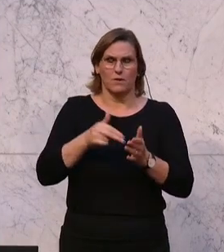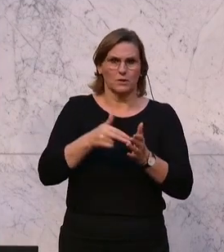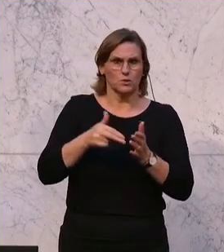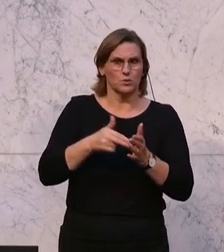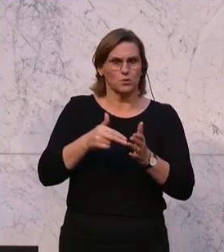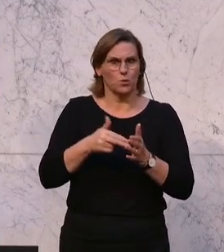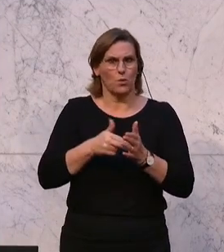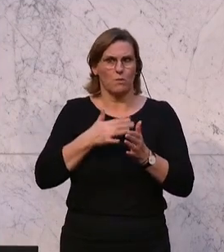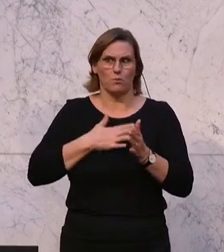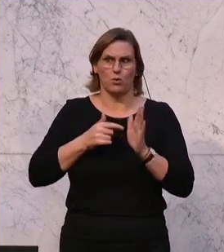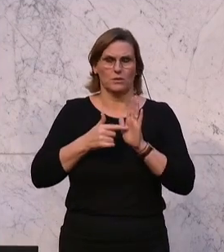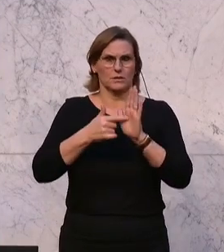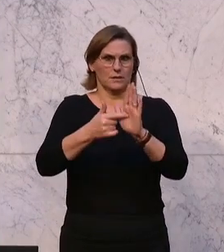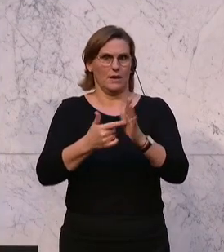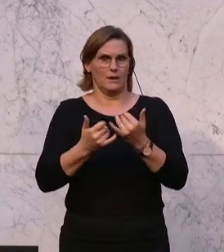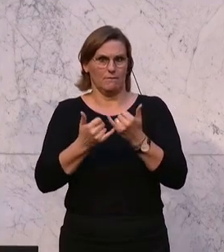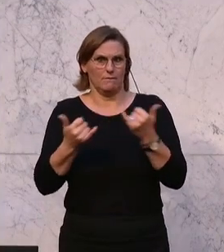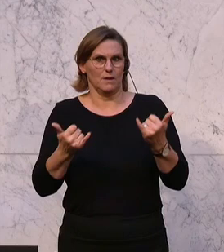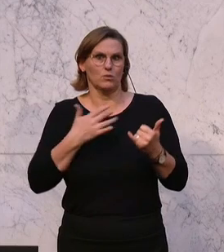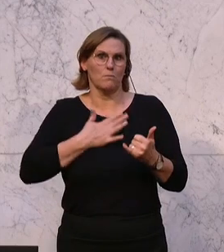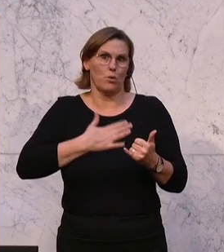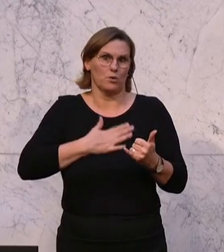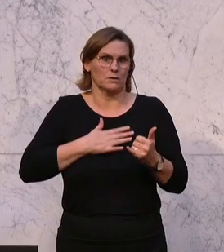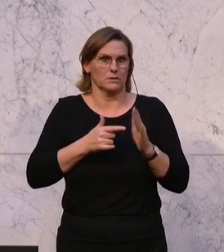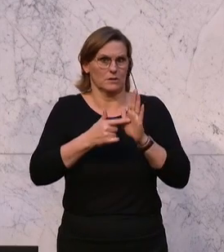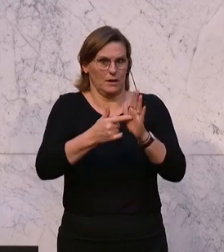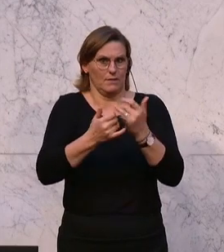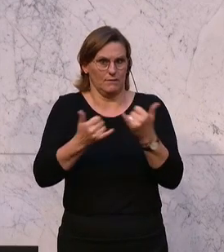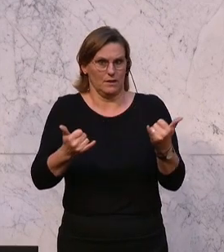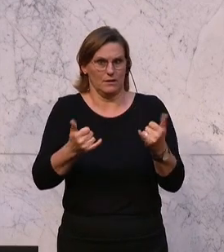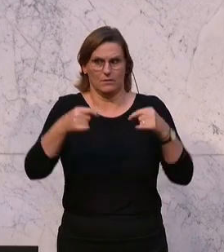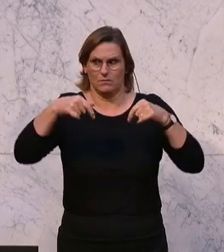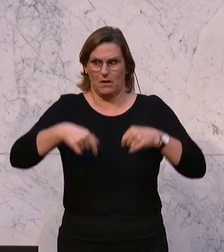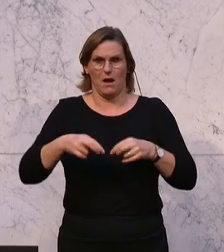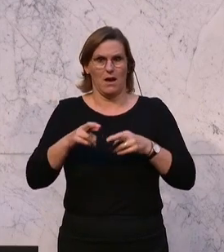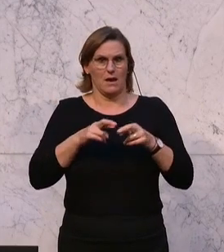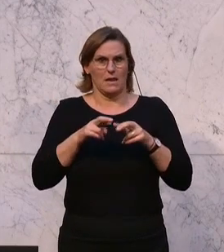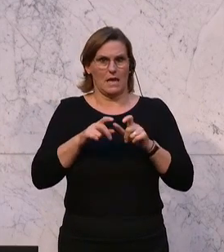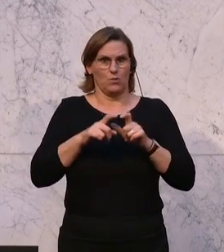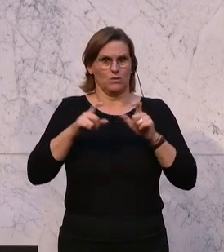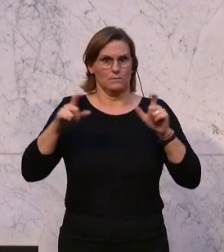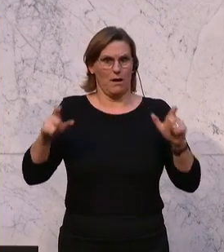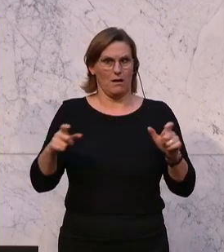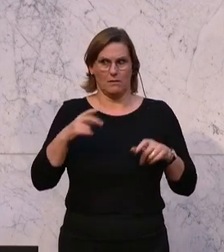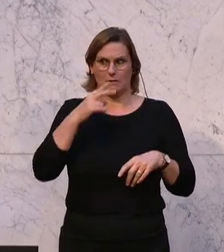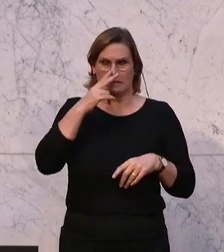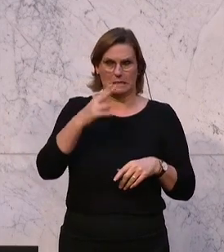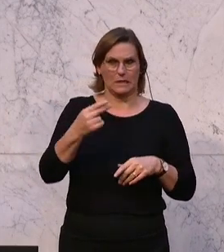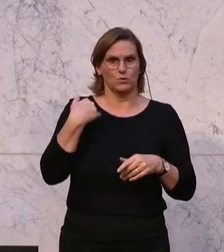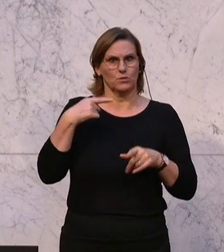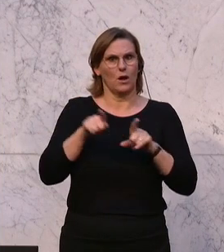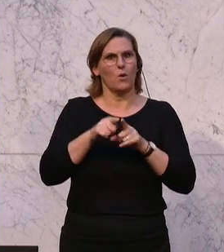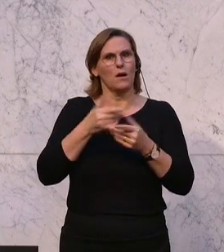weismachen müssen oder möchten. Was wir hier auf der Regierungsbank gesehen haben und was wir auch in den letzten